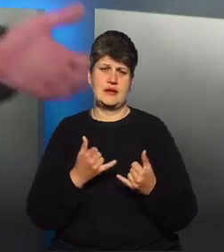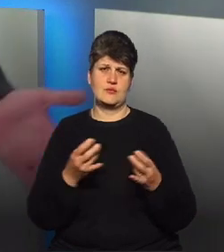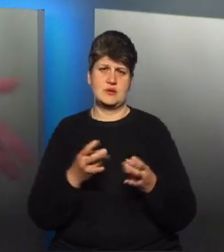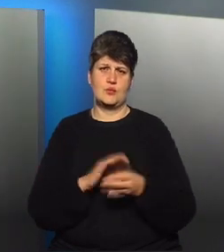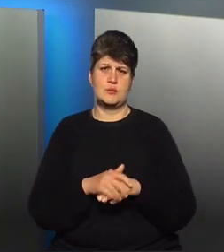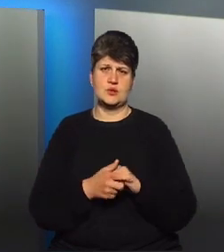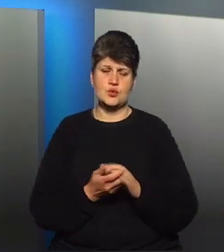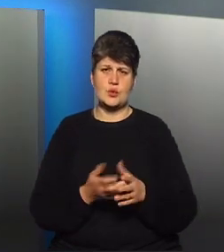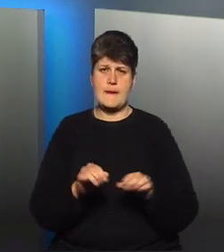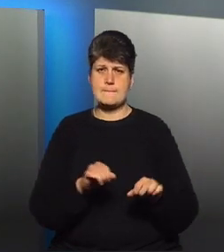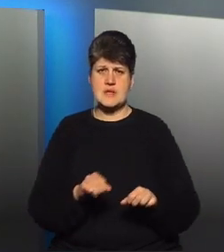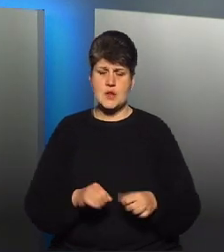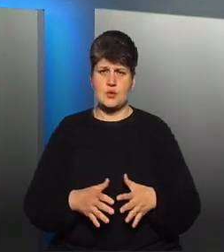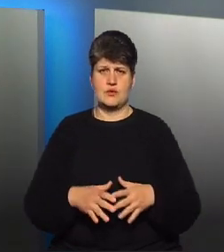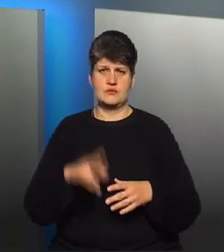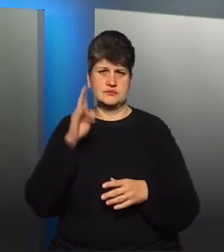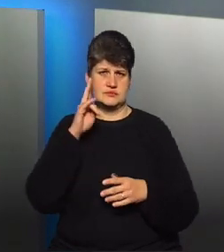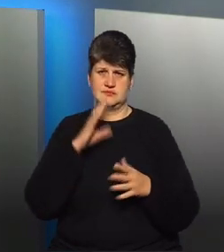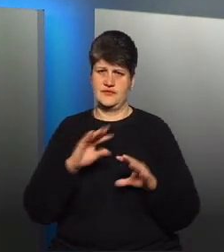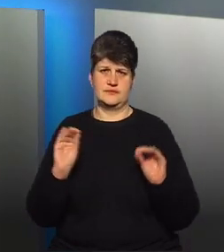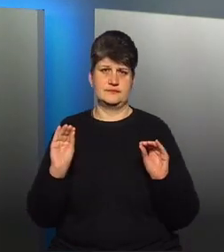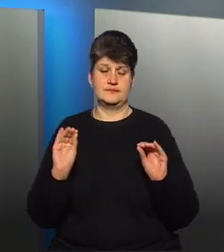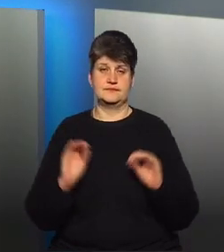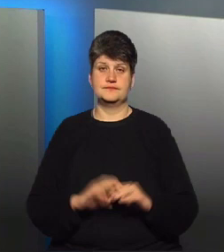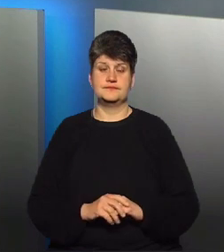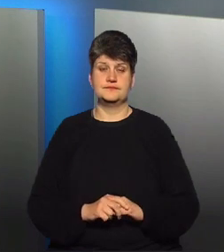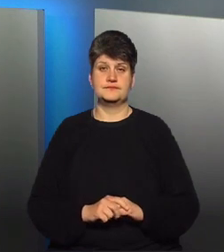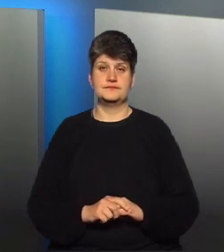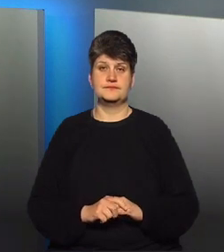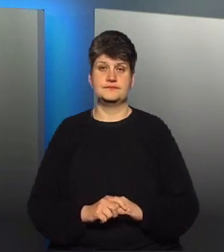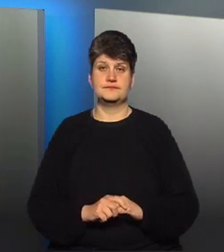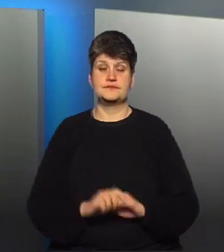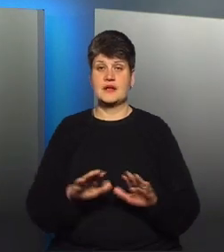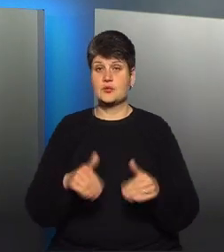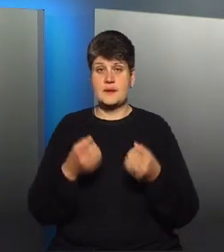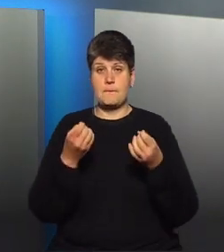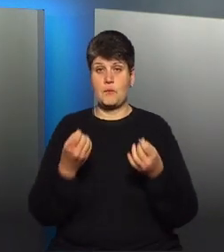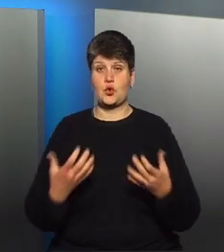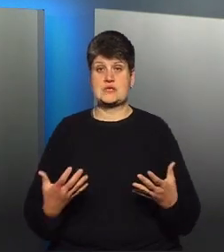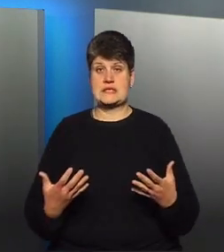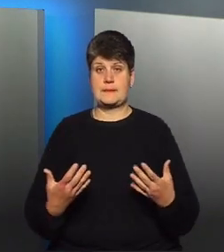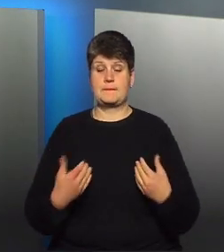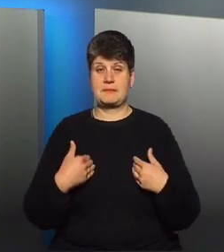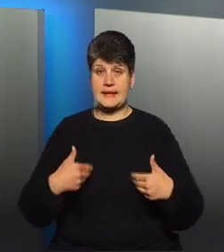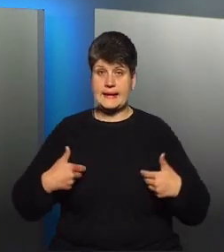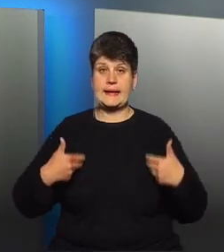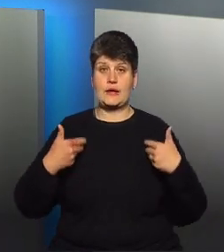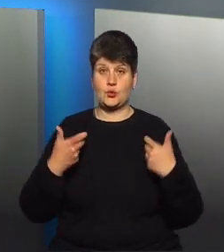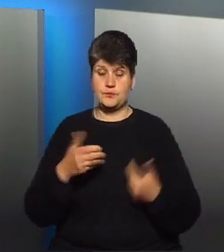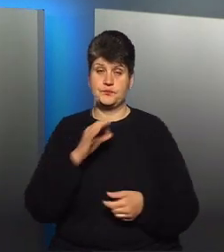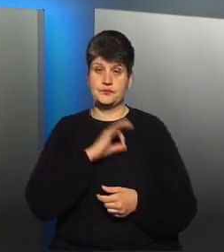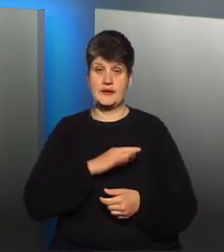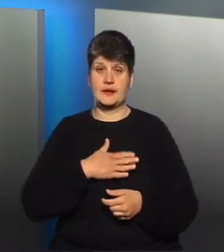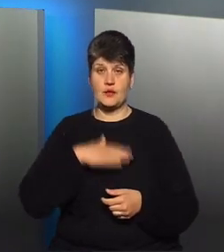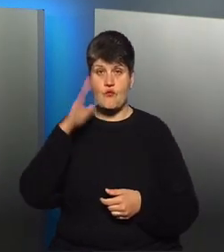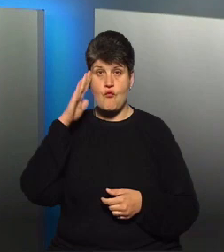підлогу, спустити унітаз і так далі. Тому рекомендації тут дуже прості. Ми рекомендуємо споживати нашу воду, якщо